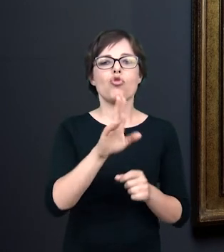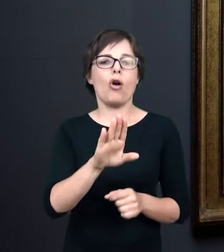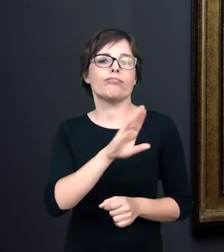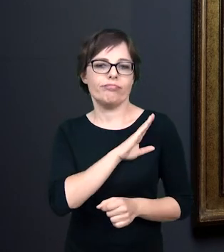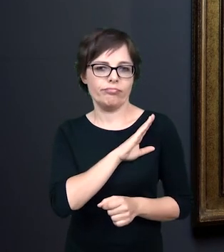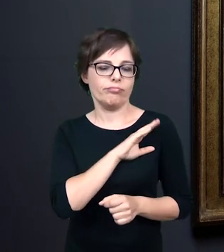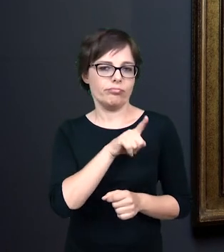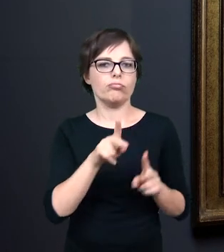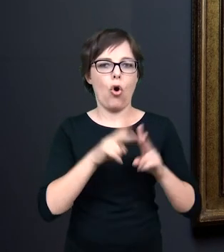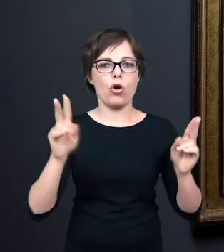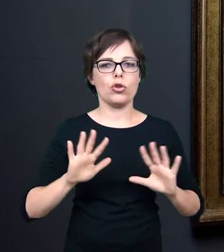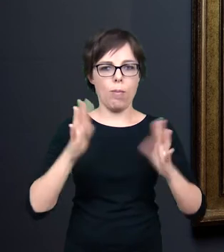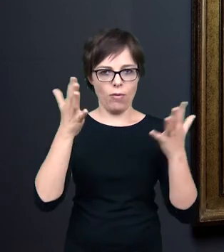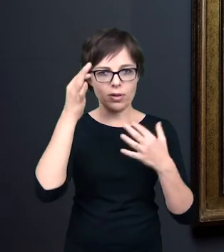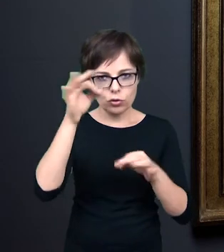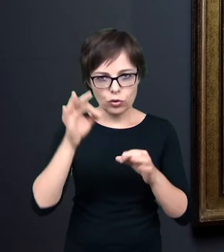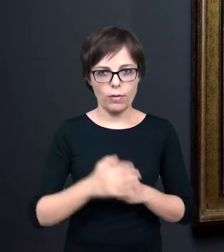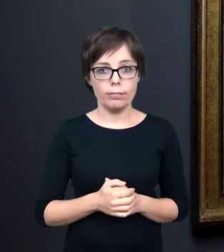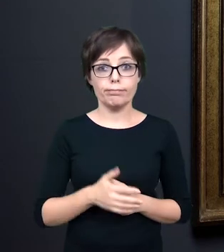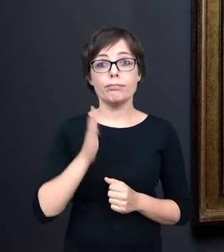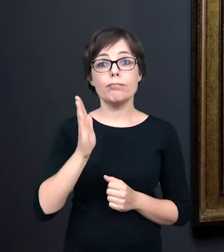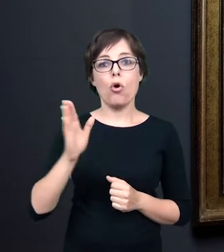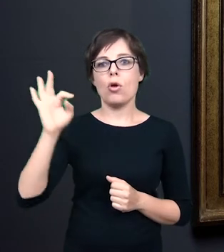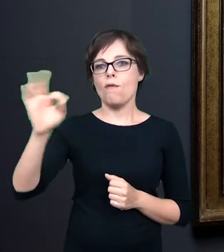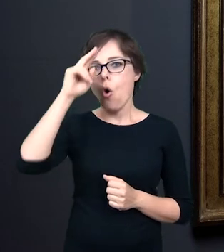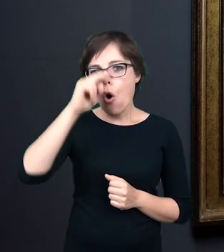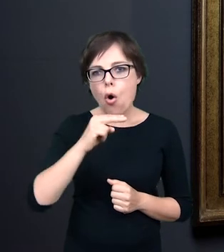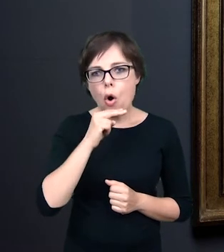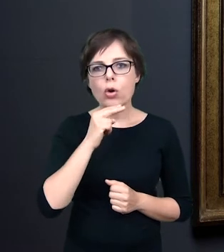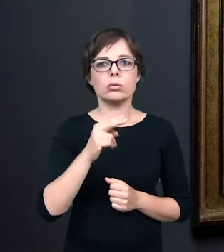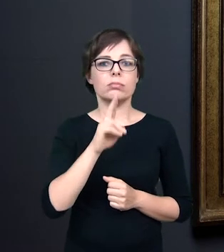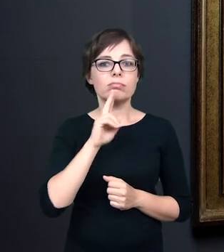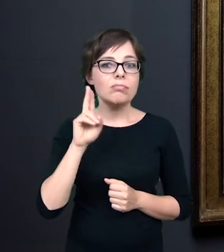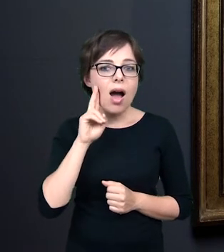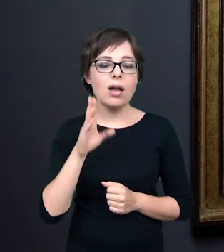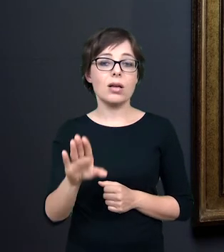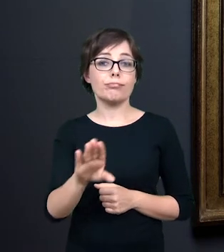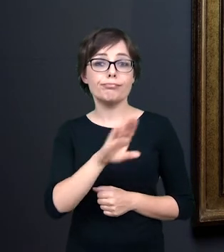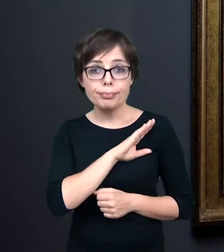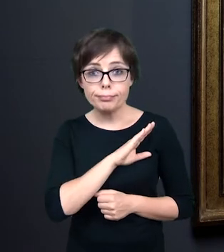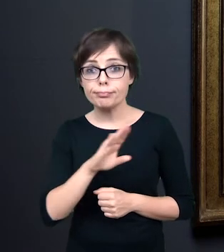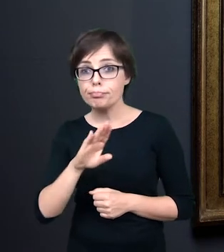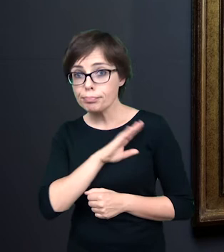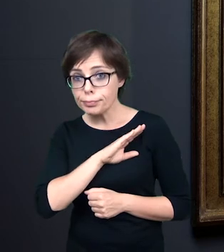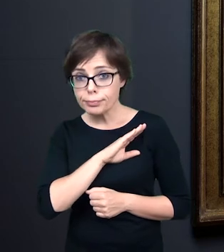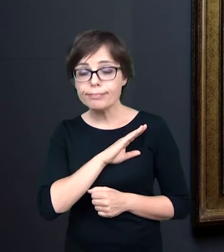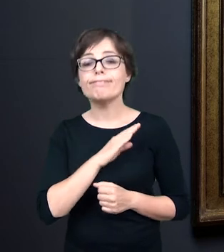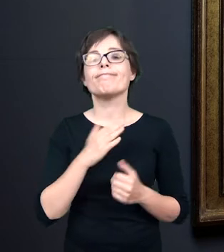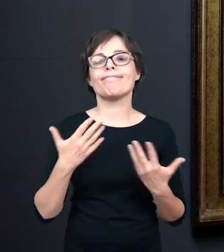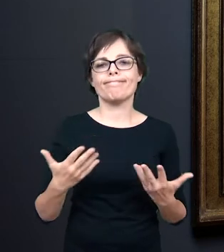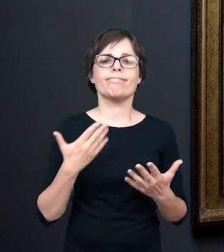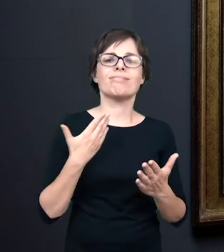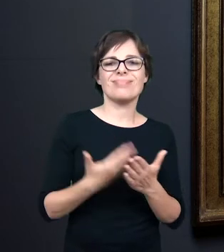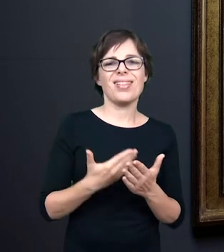a następnie śmierć ojca, matki powodowała to, że ten